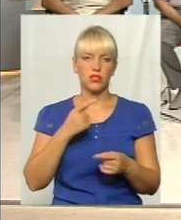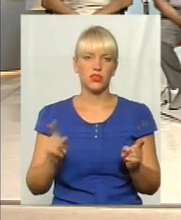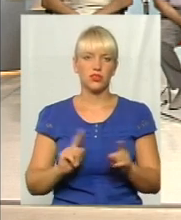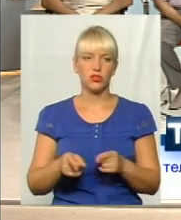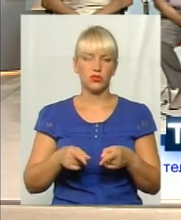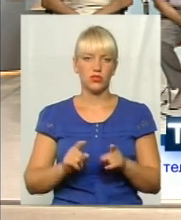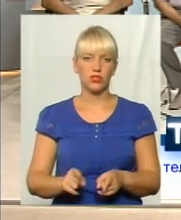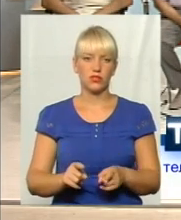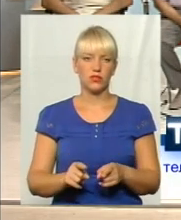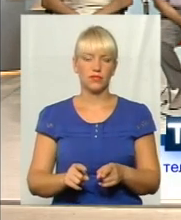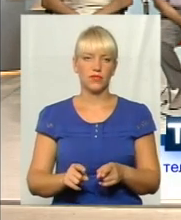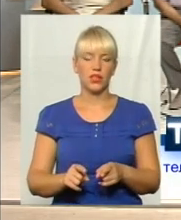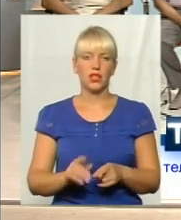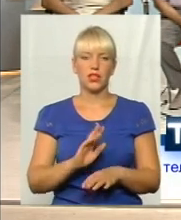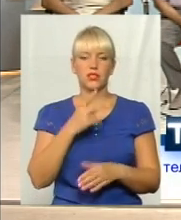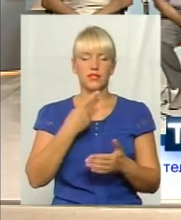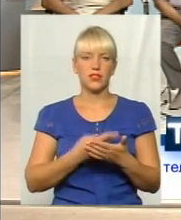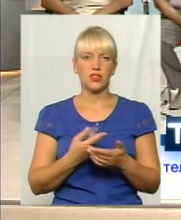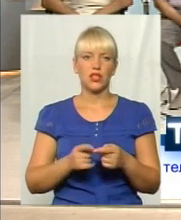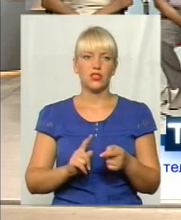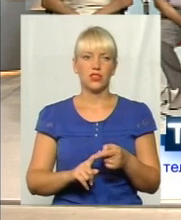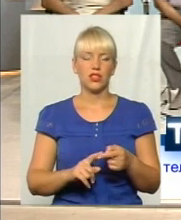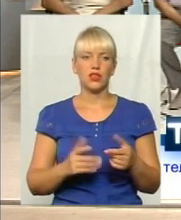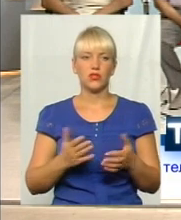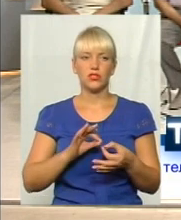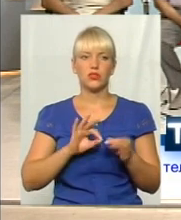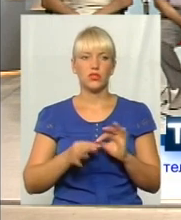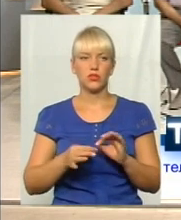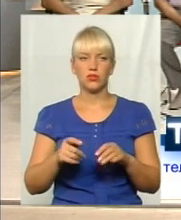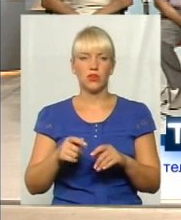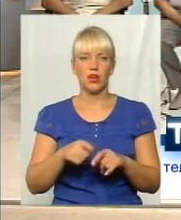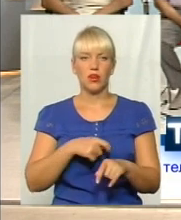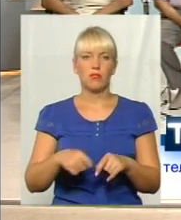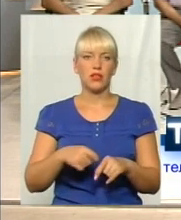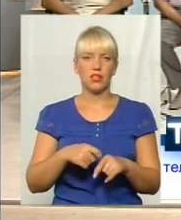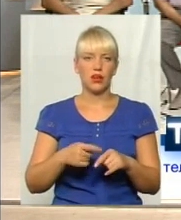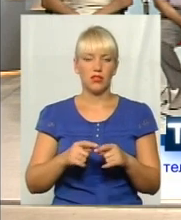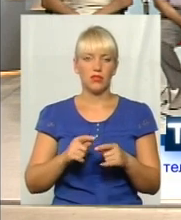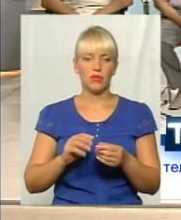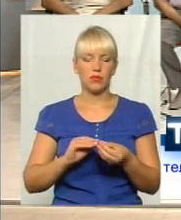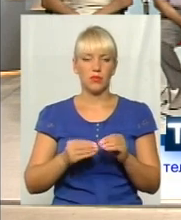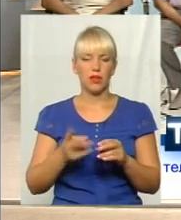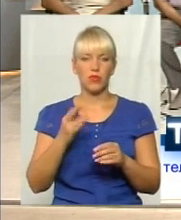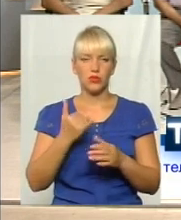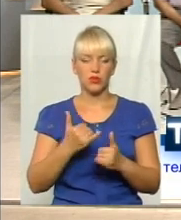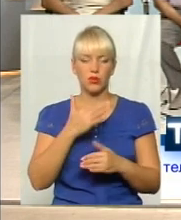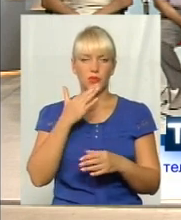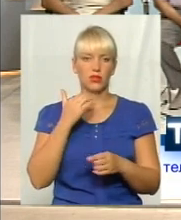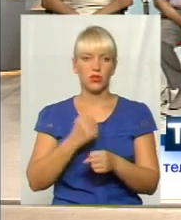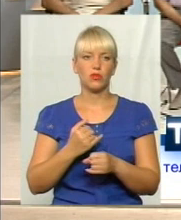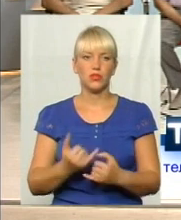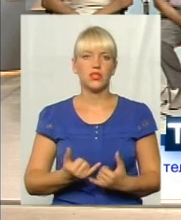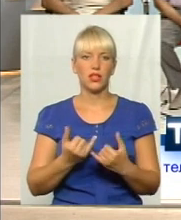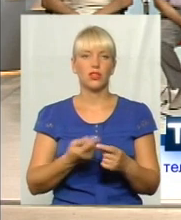дійсно, незважаючи на якийсь скрут, матеріальної скруту, все ж таки сьогодні чимало робиться для того, щоб